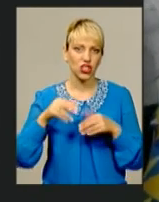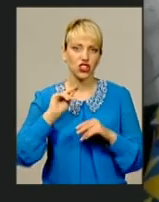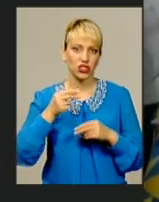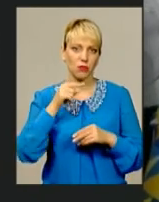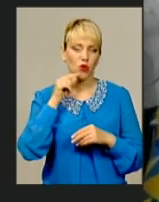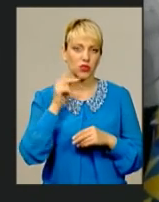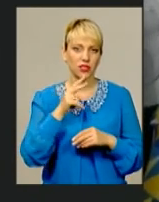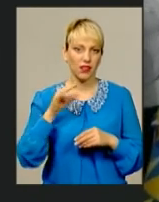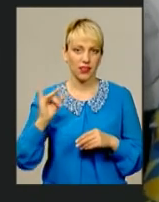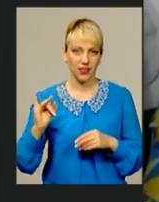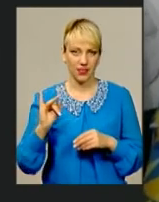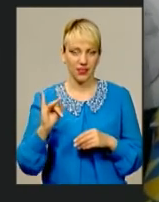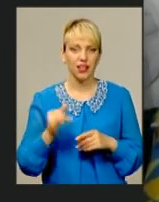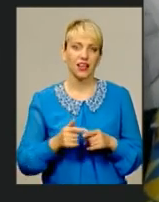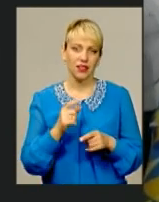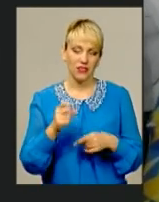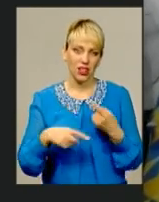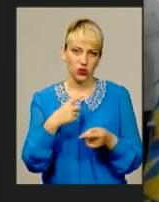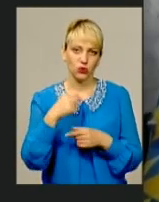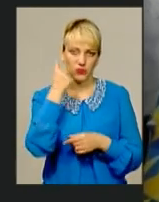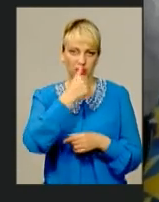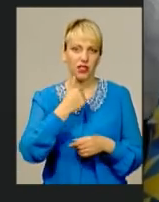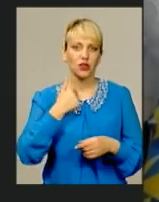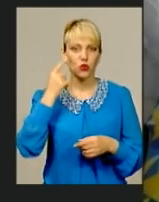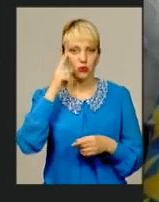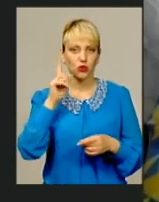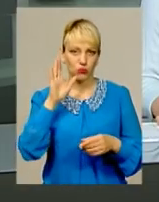що наступного разу ми їх зможемо подолати.